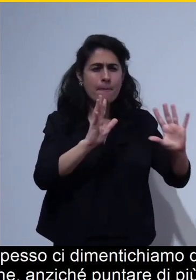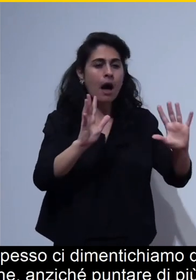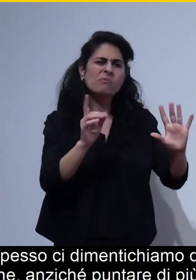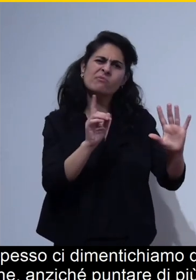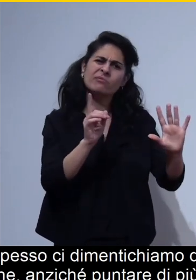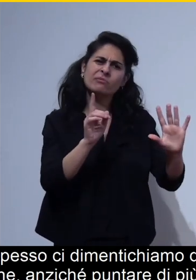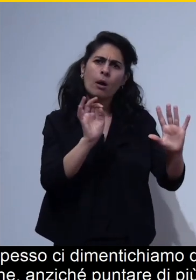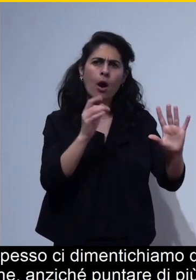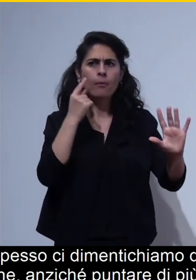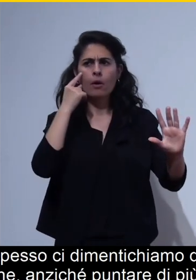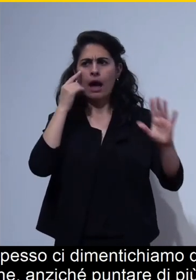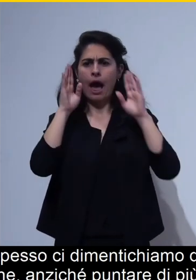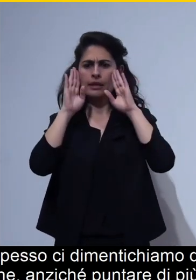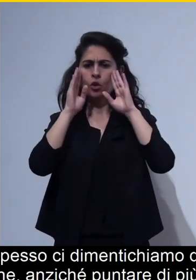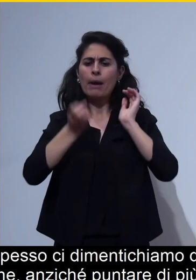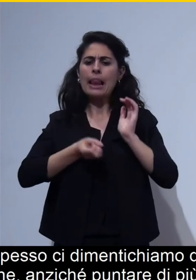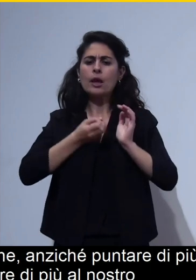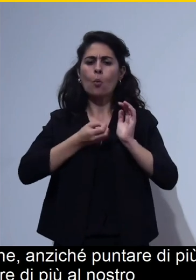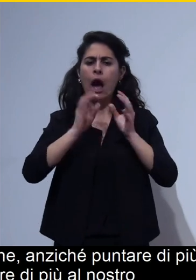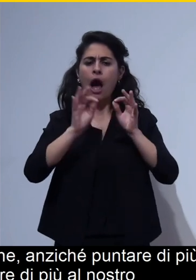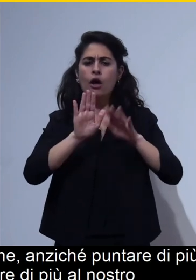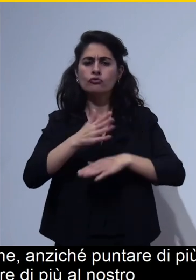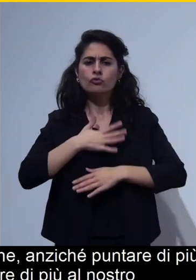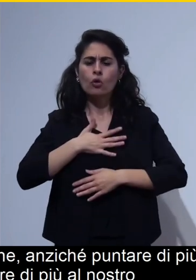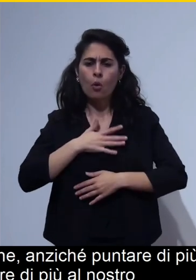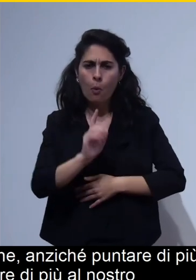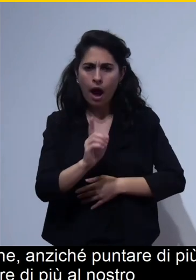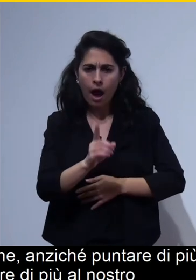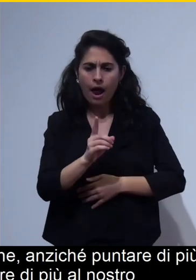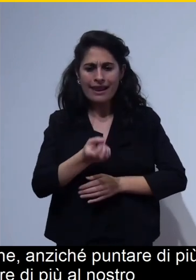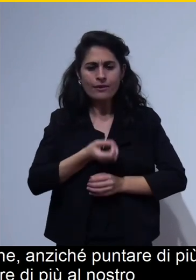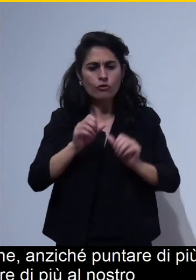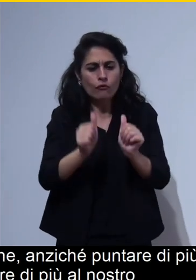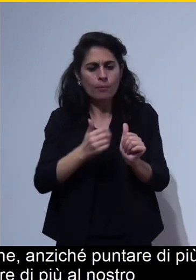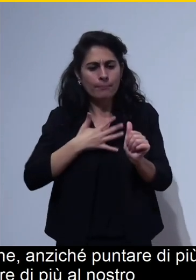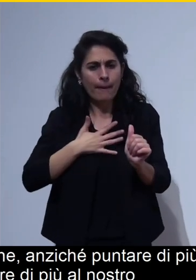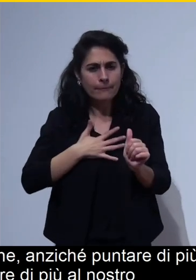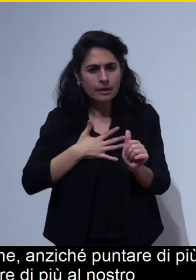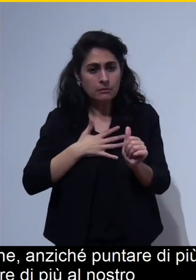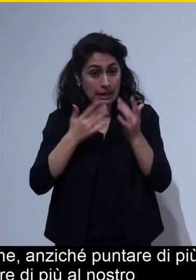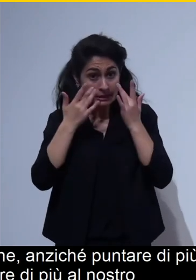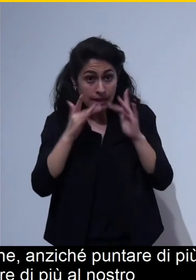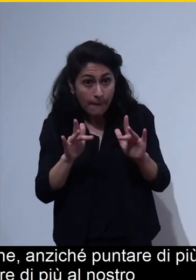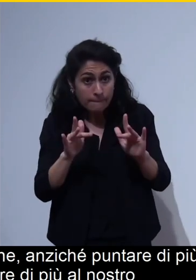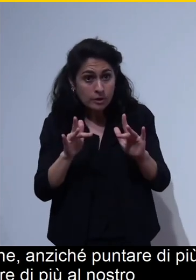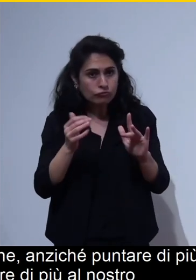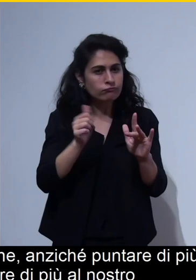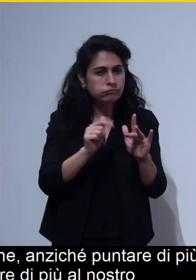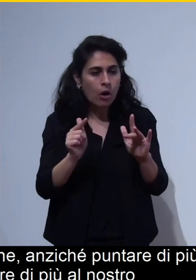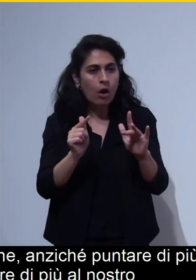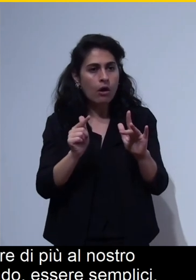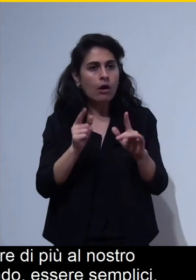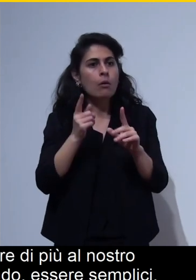pensiero al tipo di linguaggio che stiamo utilizzando quindi di essere semplici di strutturare le cose in modo chiaro